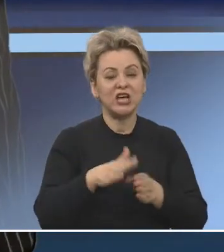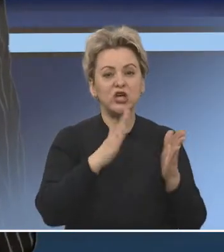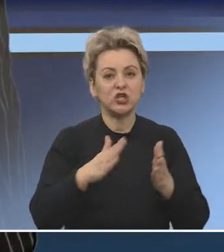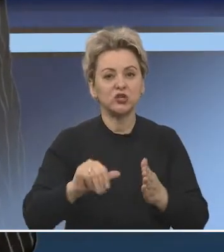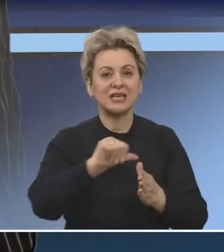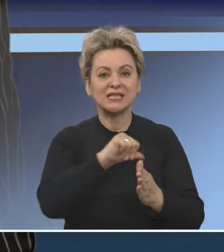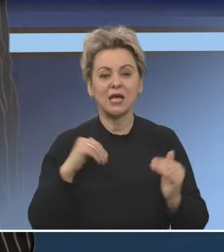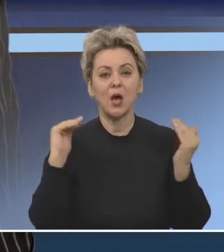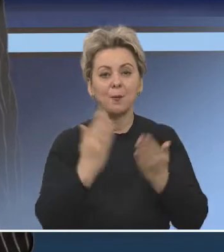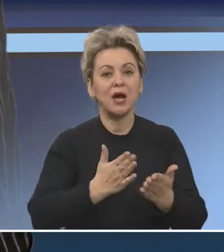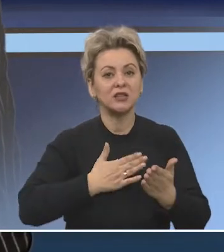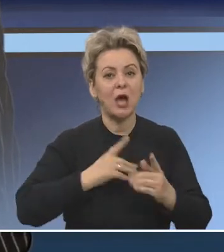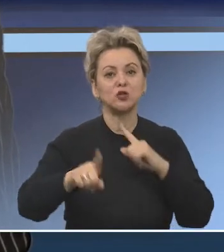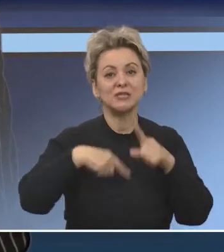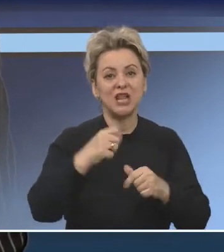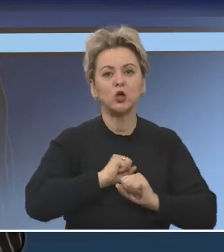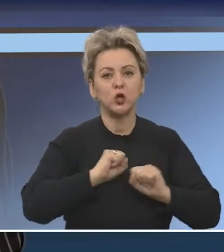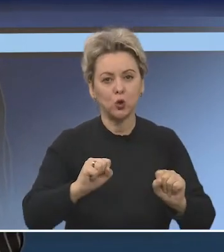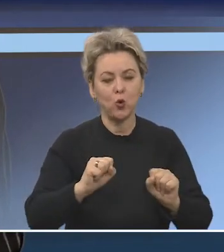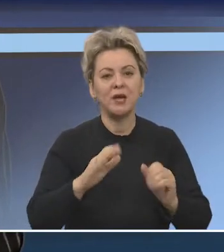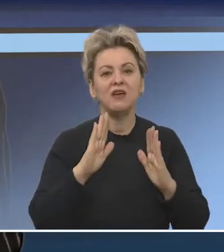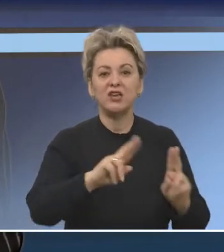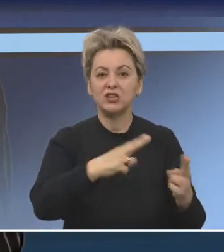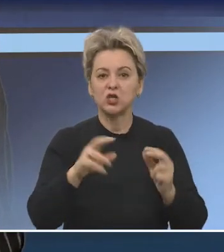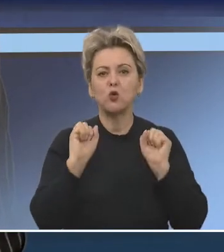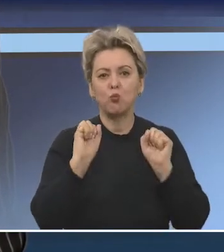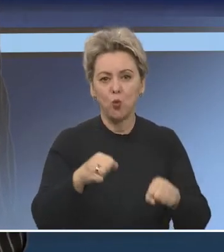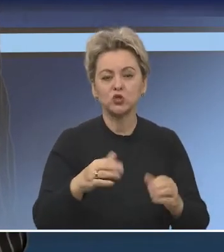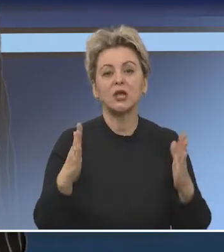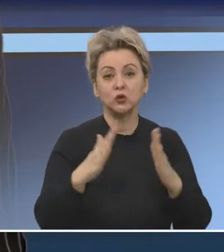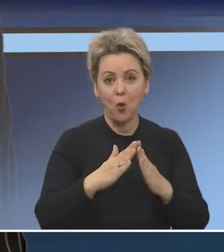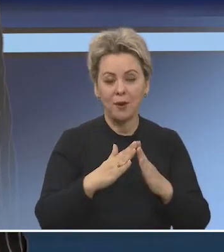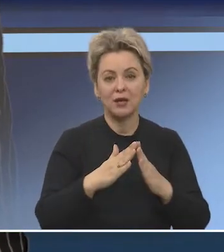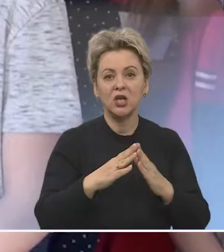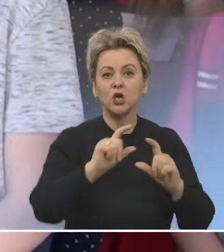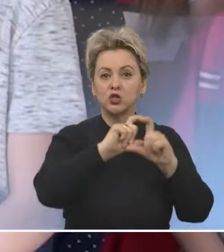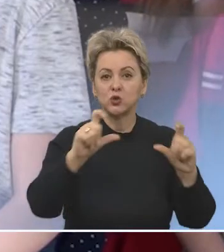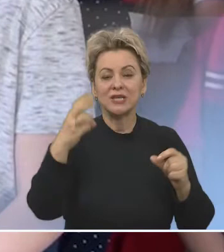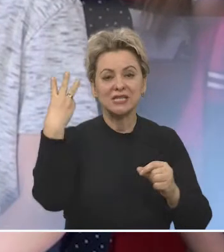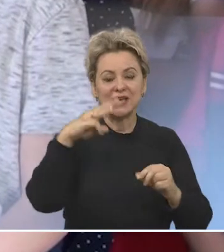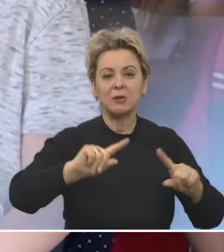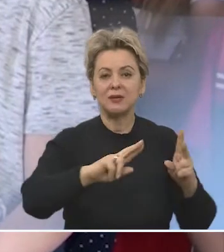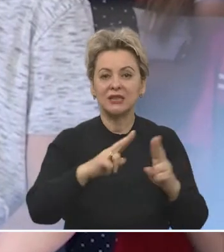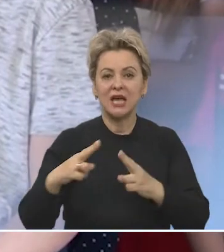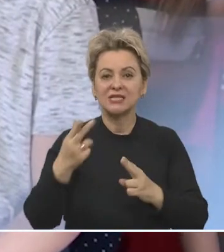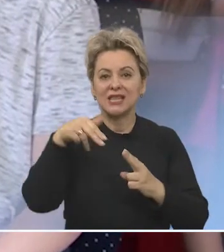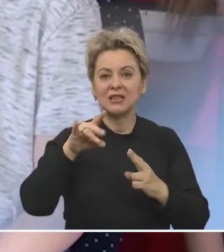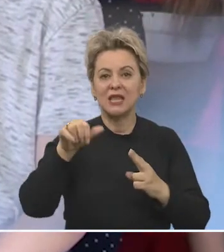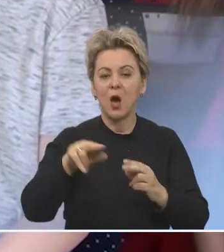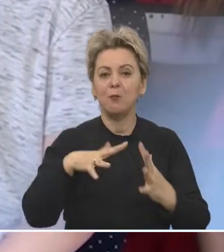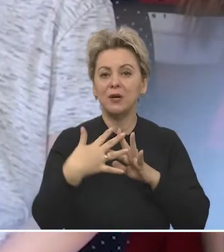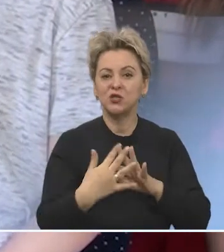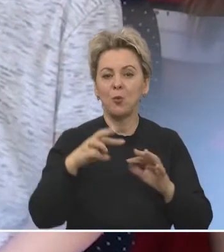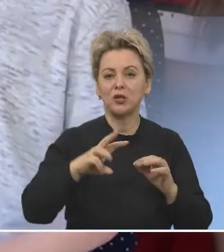проще соблюдать режим самоизоляции нашим следующим героям. Ведь танцевать можно и дома. Студия современного танца